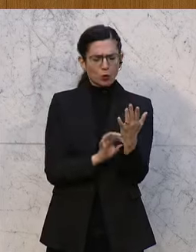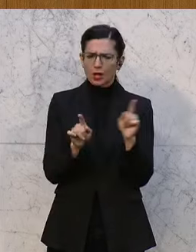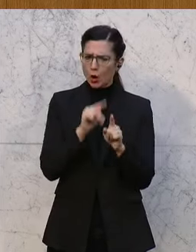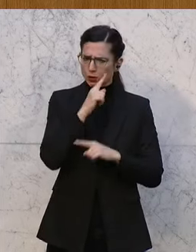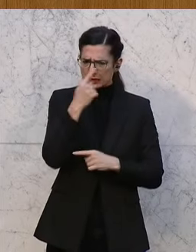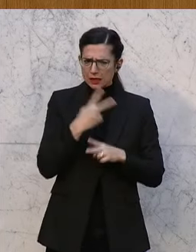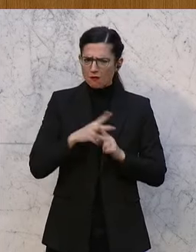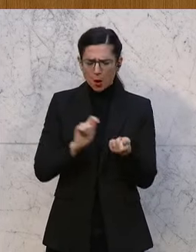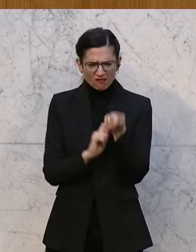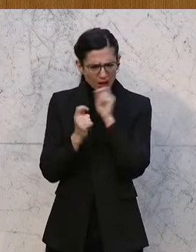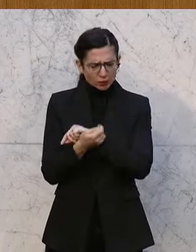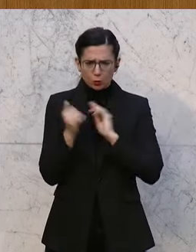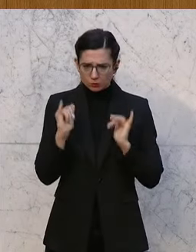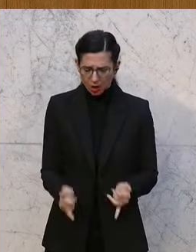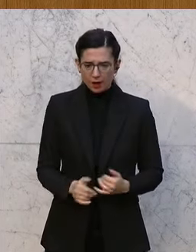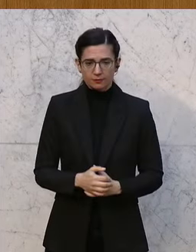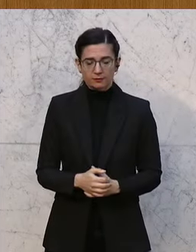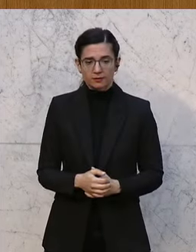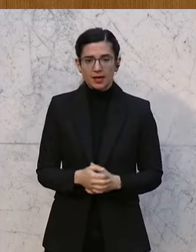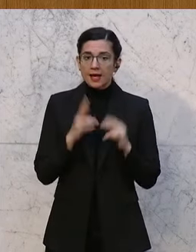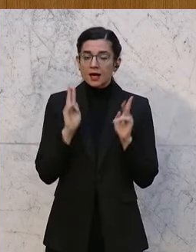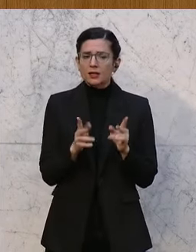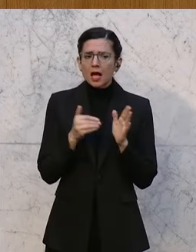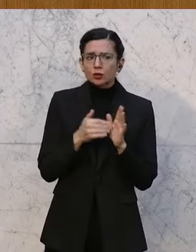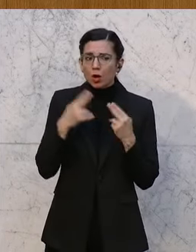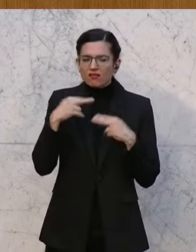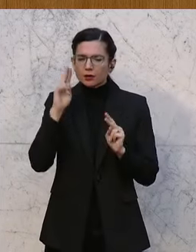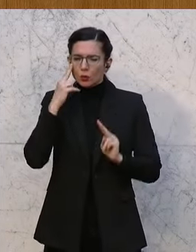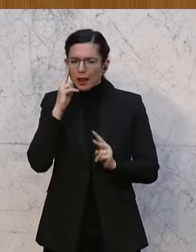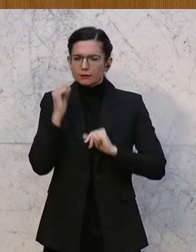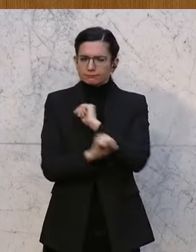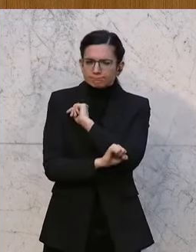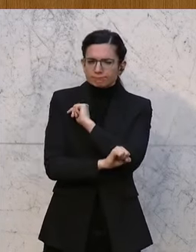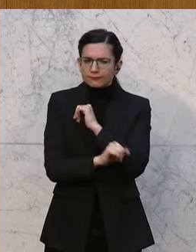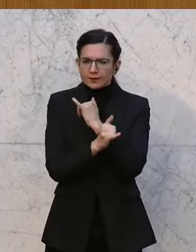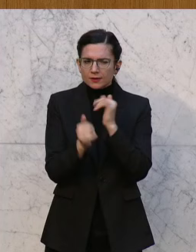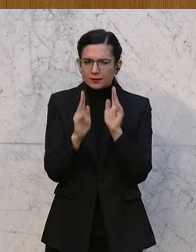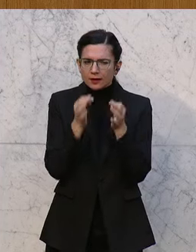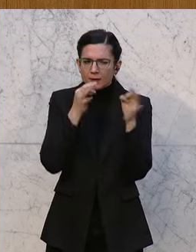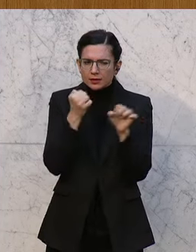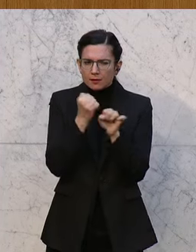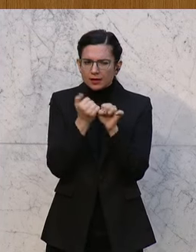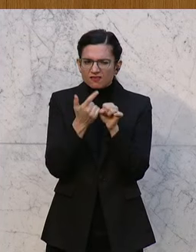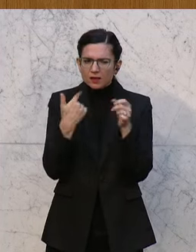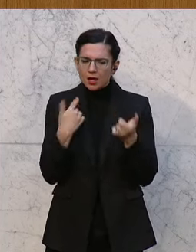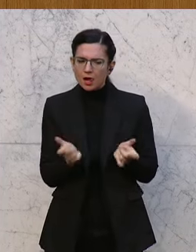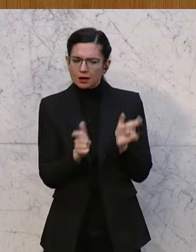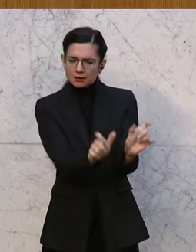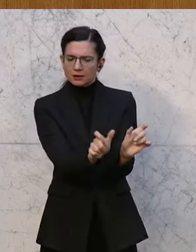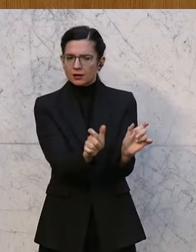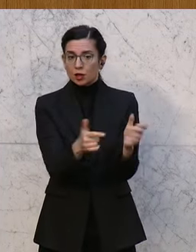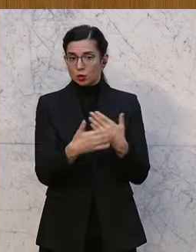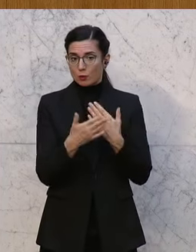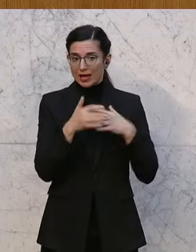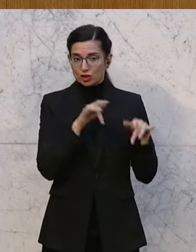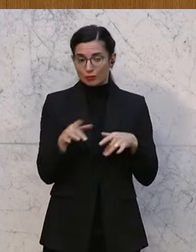sinnvolle Änderungen. Man könnte hier natürlich auch weiterdenken und überhaupt einen Riegel vorschieben, dass so am Ende von